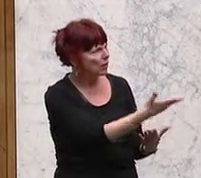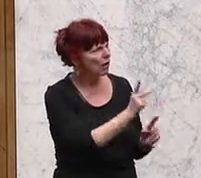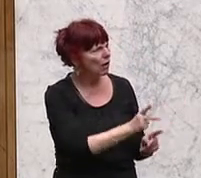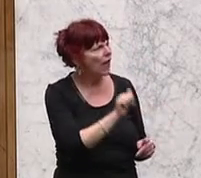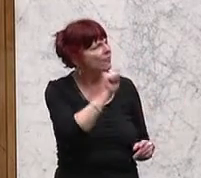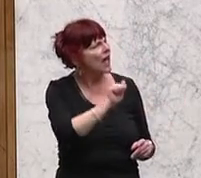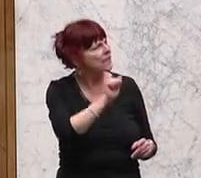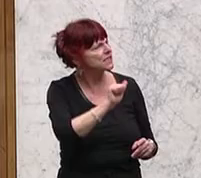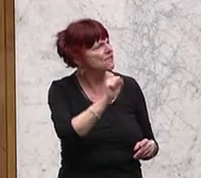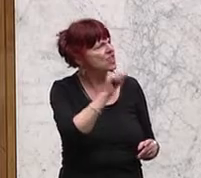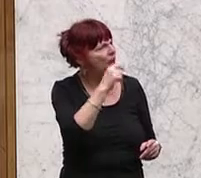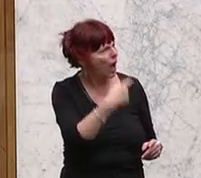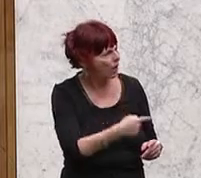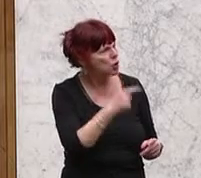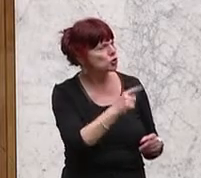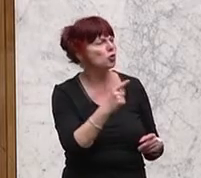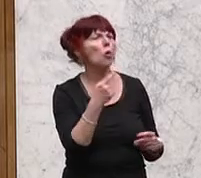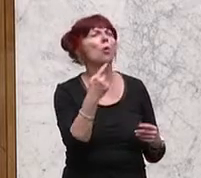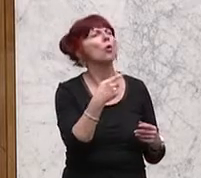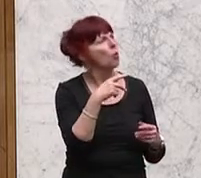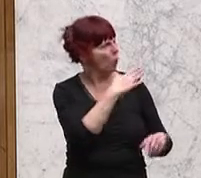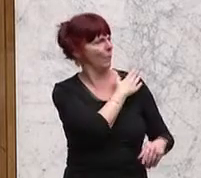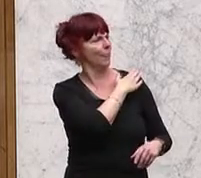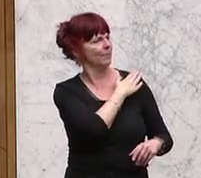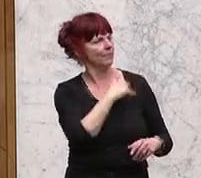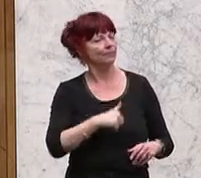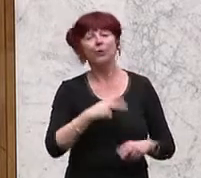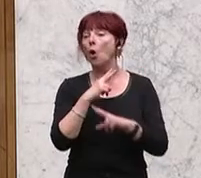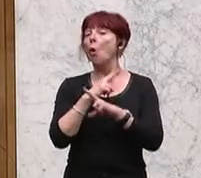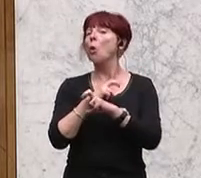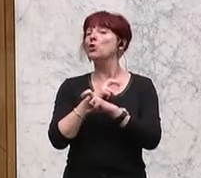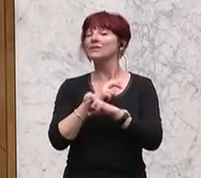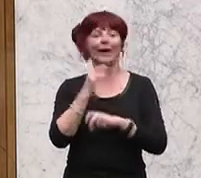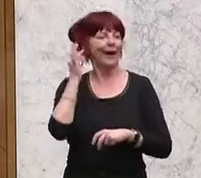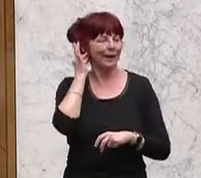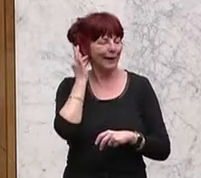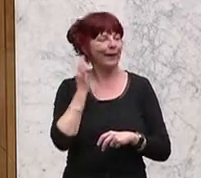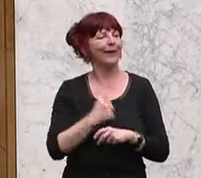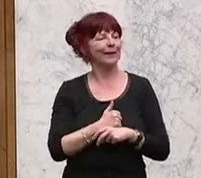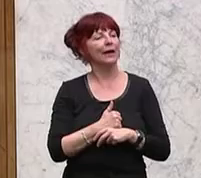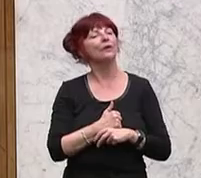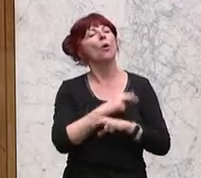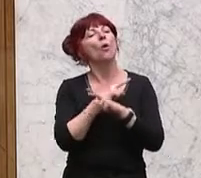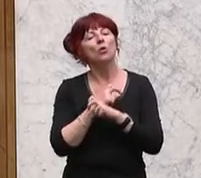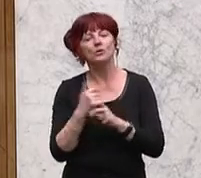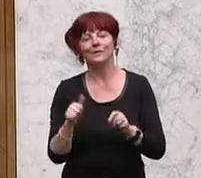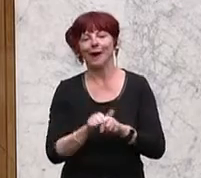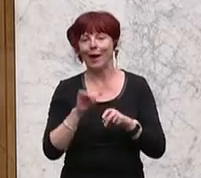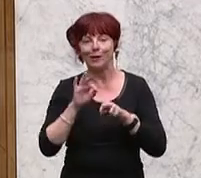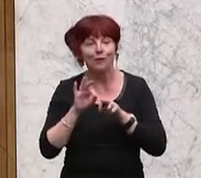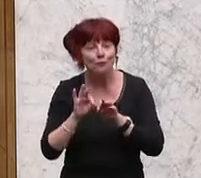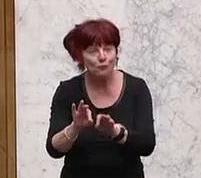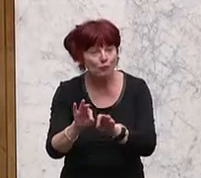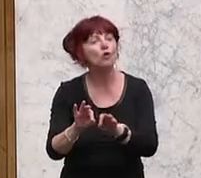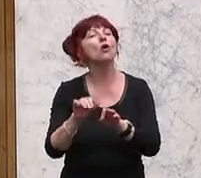Fein ist die digitale Vignette für die Österreicherinnen und Österreicher, die sich eine Jahresvignette kaufen. Die müssen das nicht mehr aufpicken